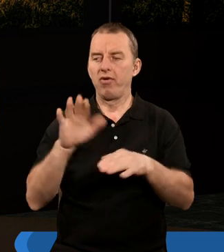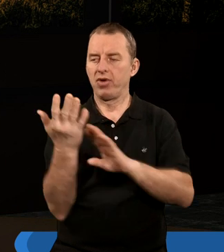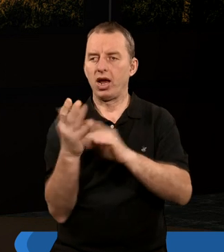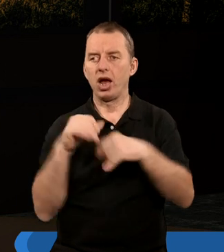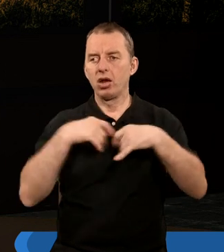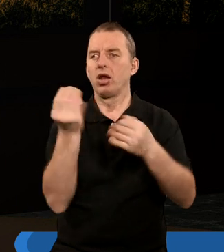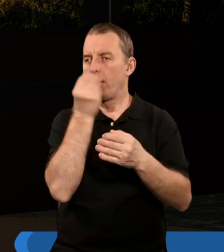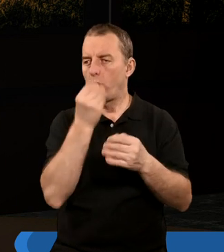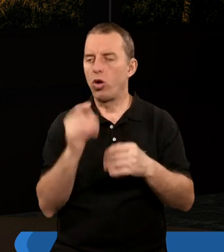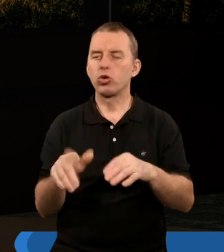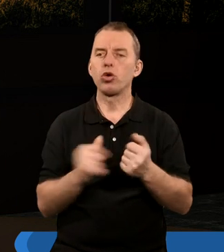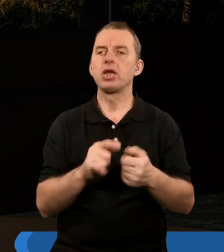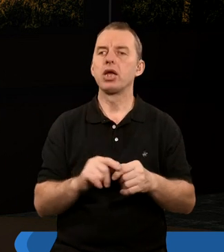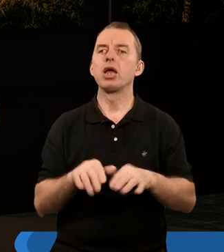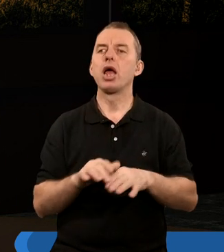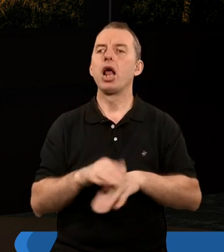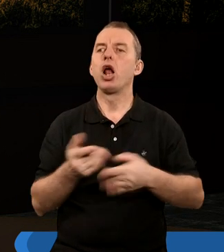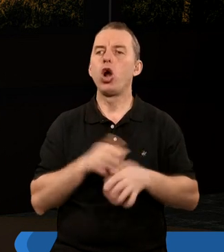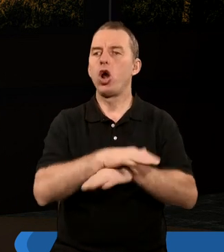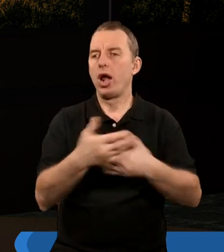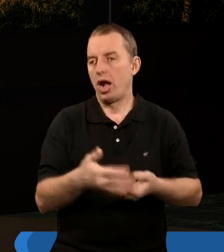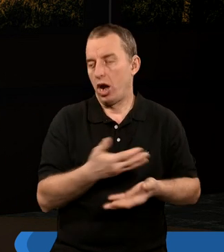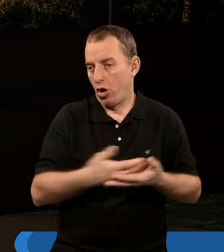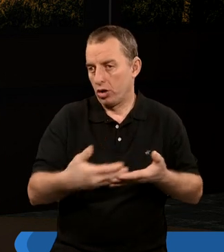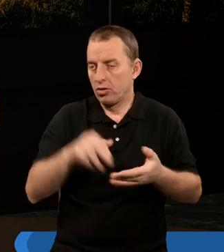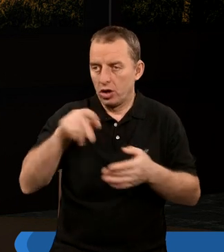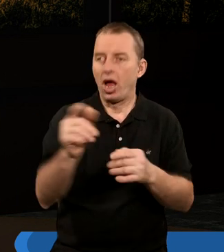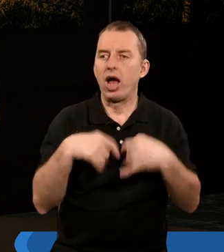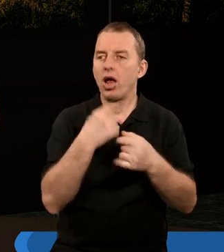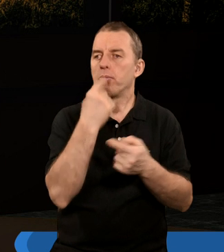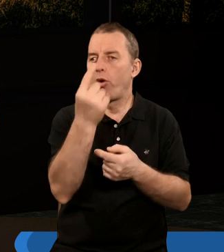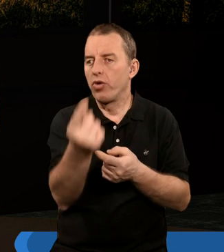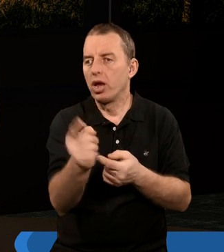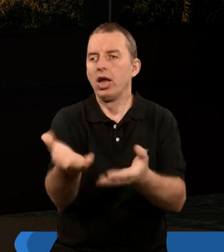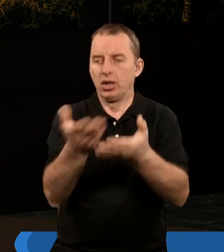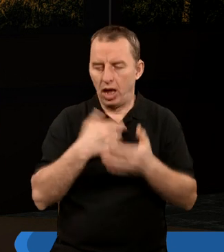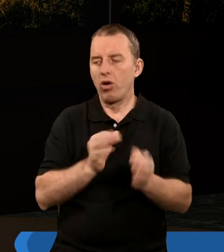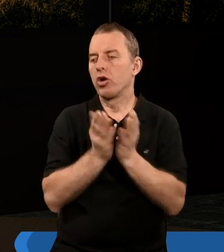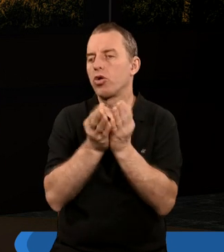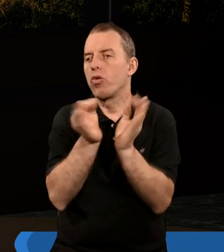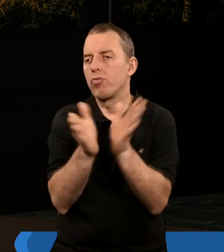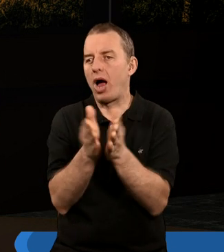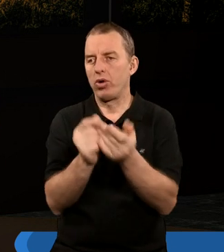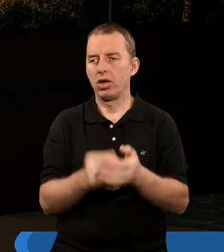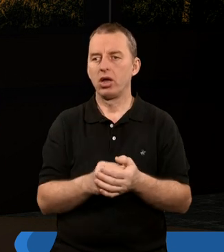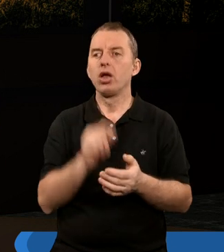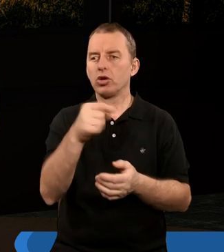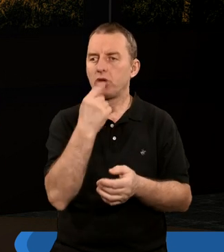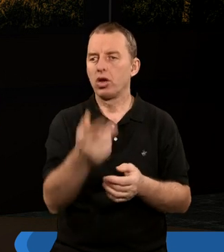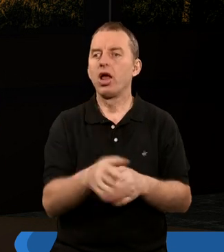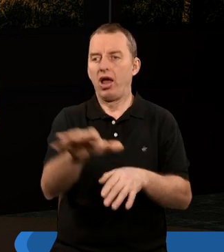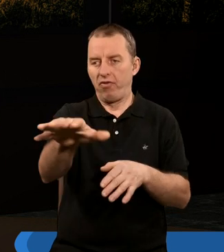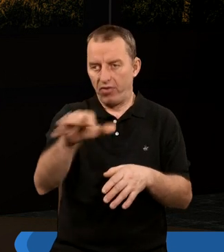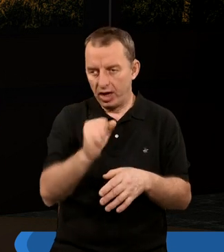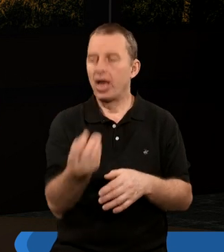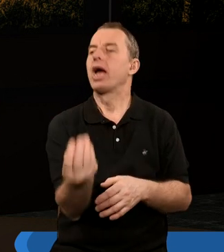anioł stojący na morzu i na lądzie. Poszedłem wtedy do anioła i powiedziałem mu, by dał mi książeczkę. A on rzecze do